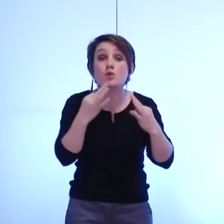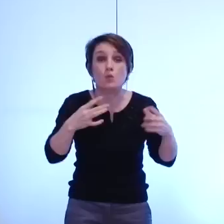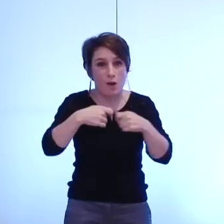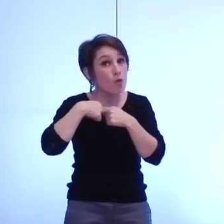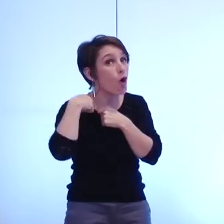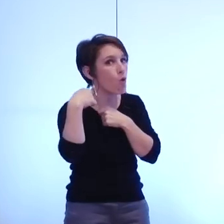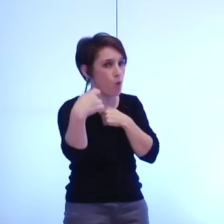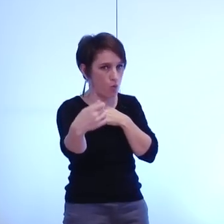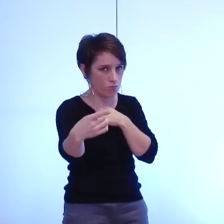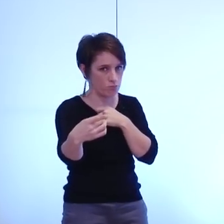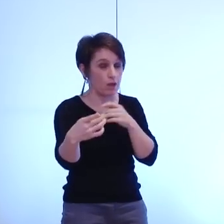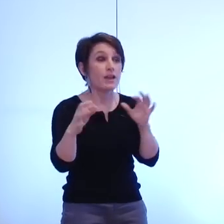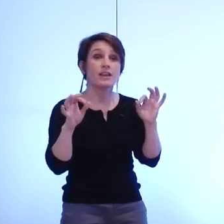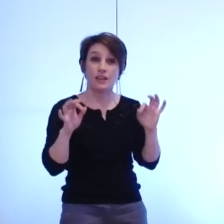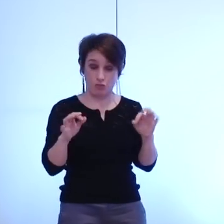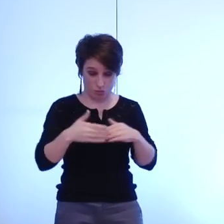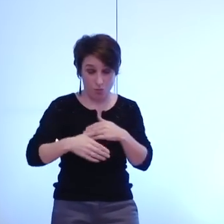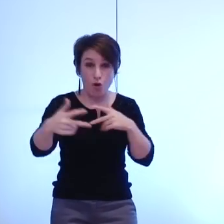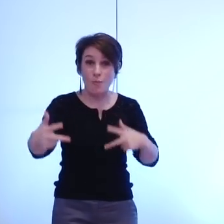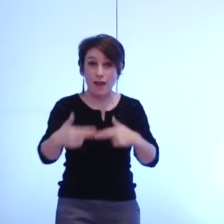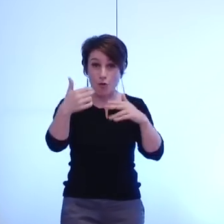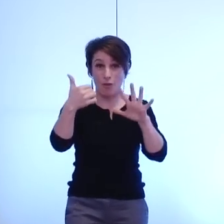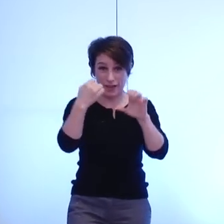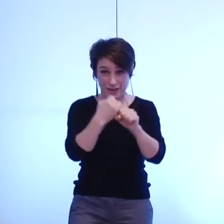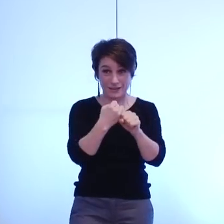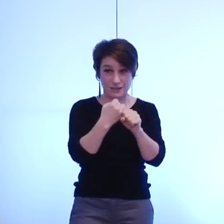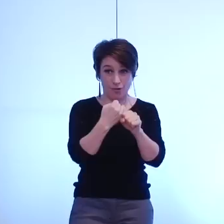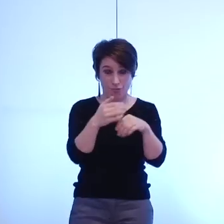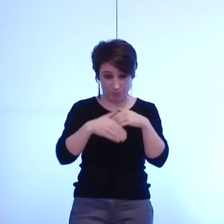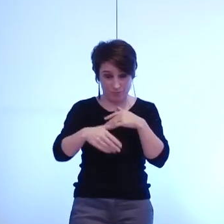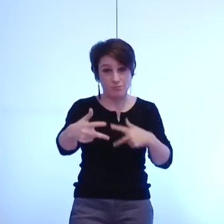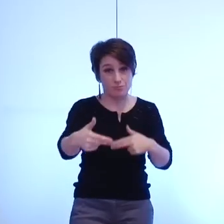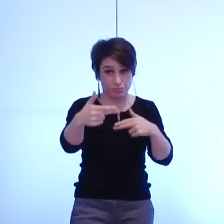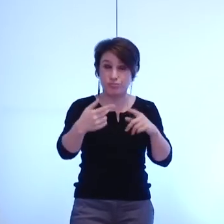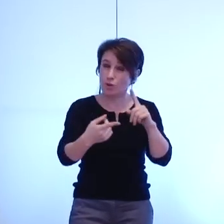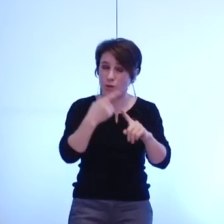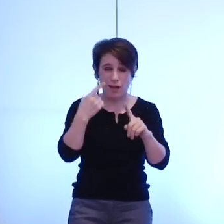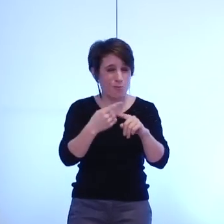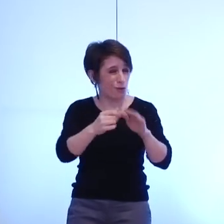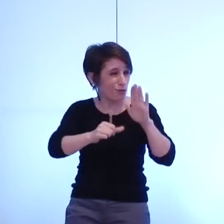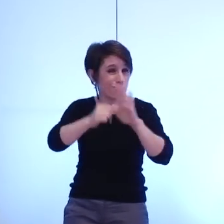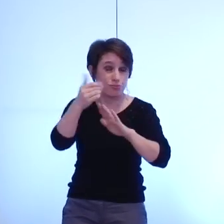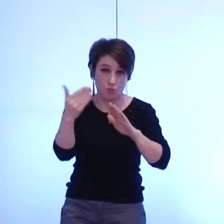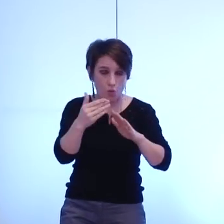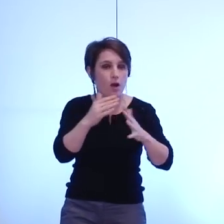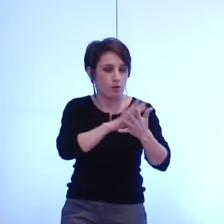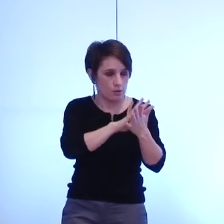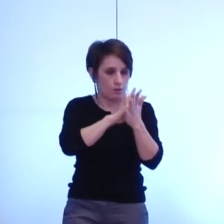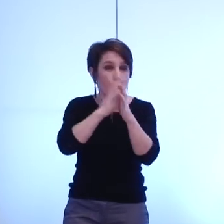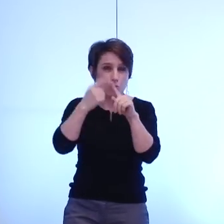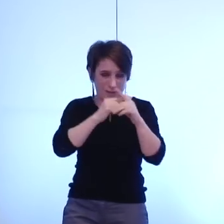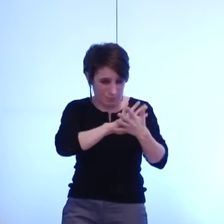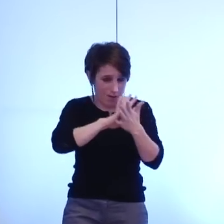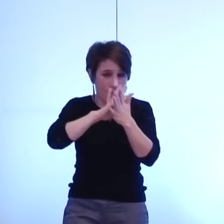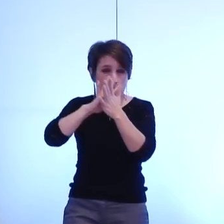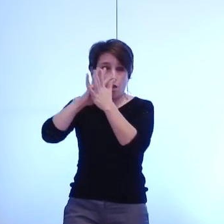objets de ce mandat encore à venir cette affaire de passage en métropole c'est aussi ce qui